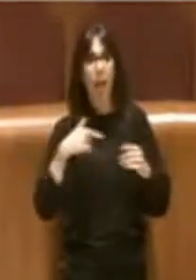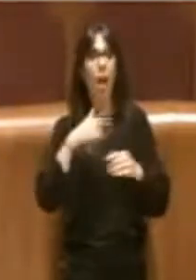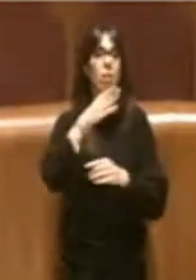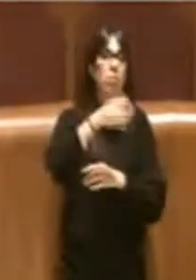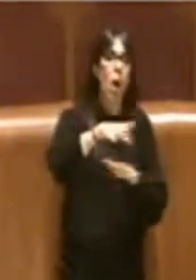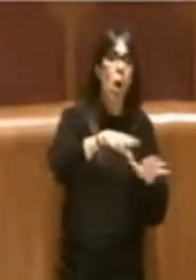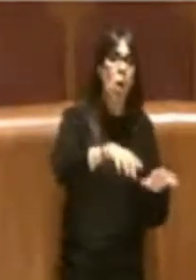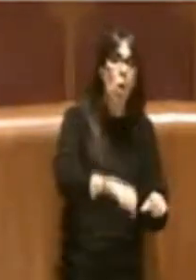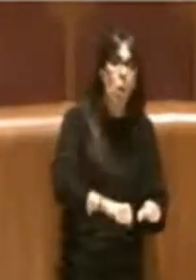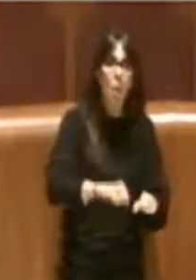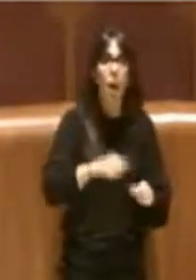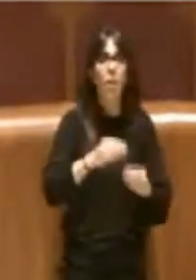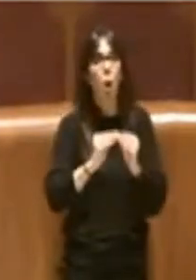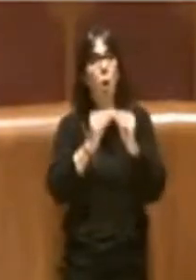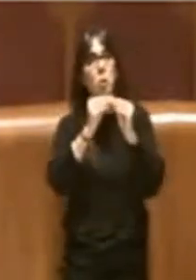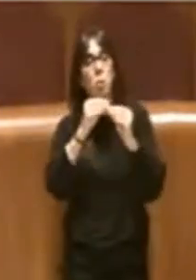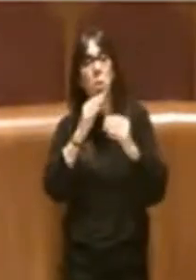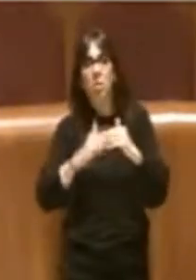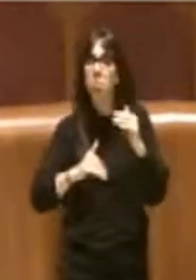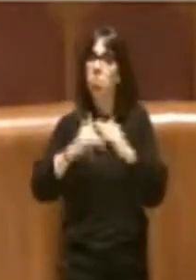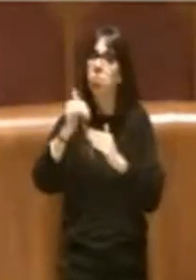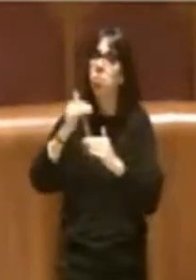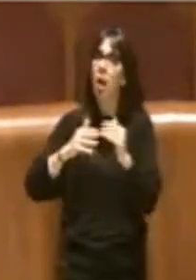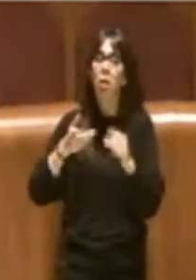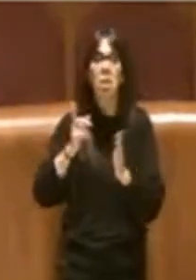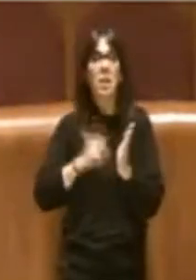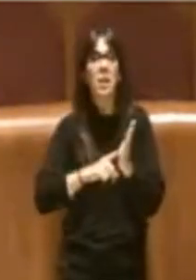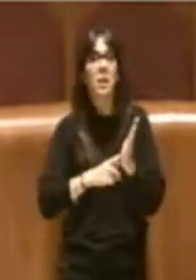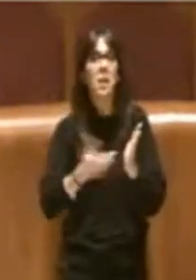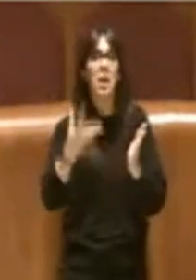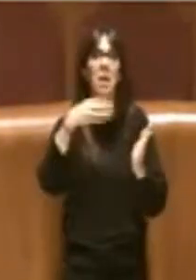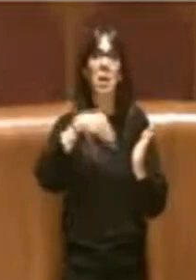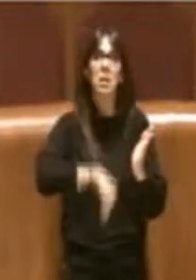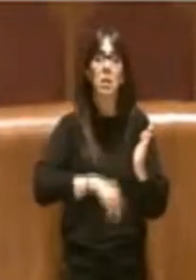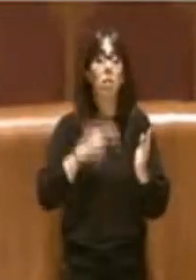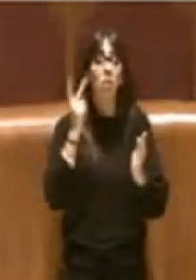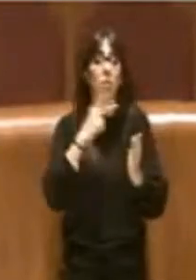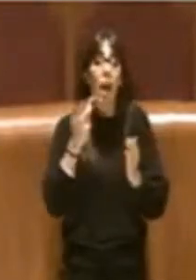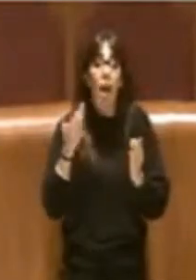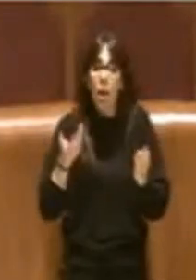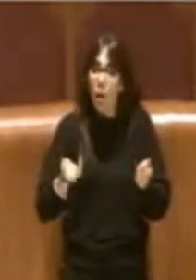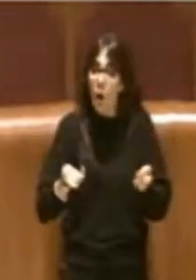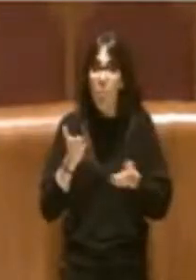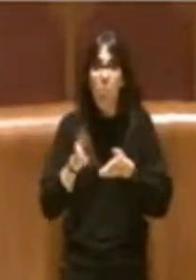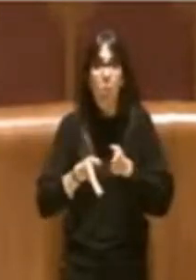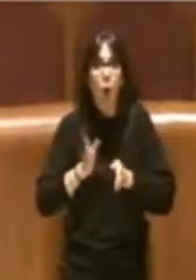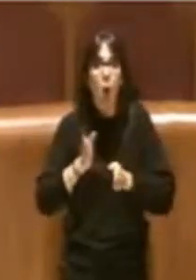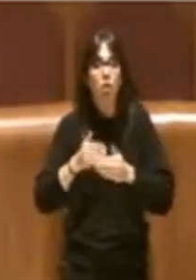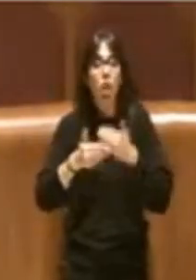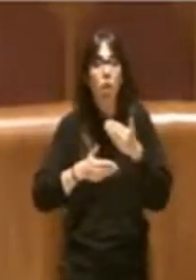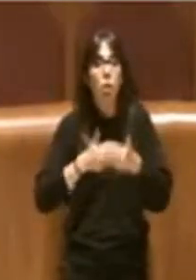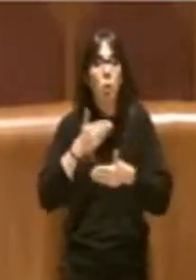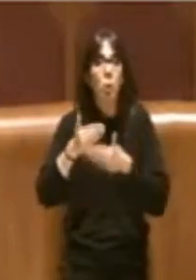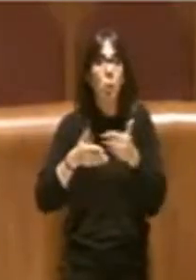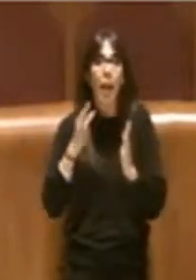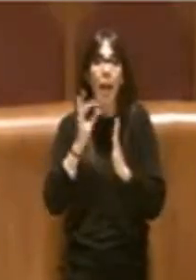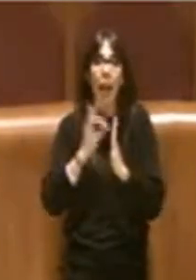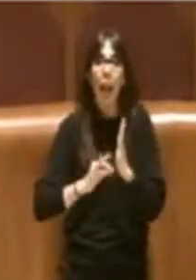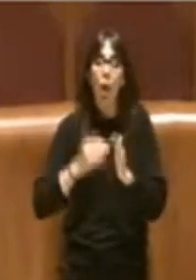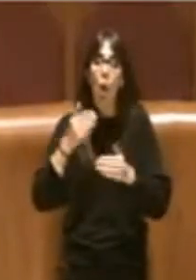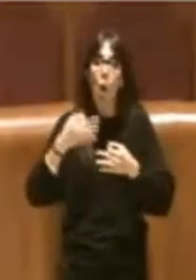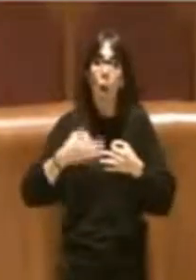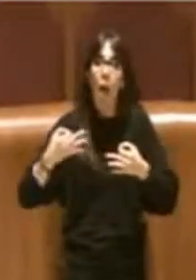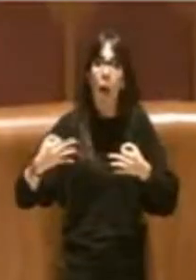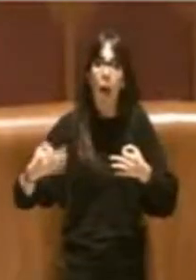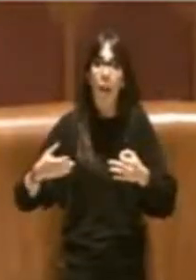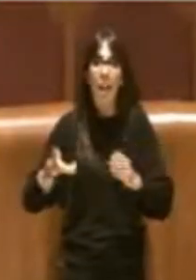acquisiva diritti su aree senza attivare le normali, regolari procedure